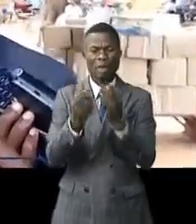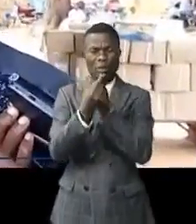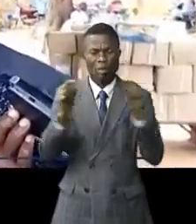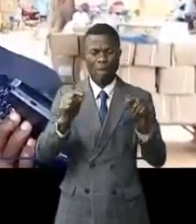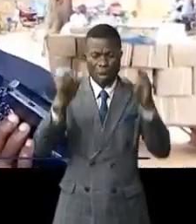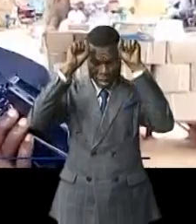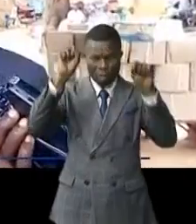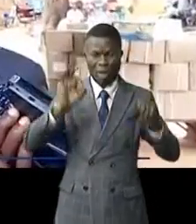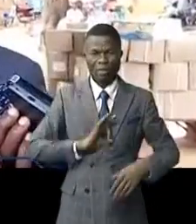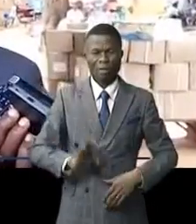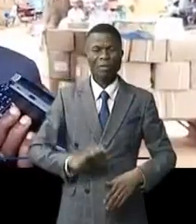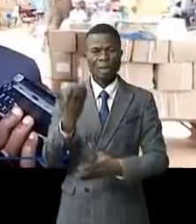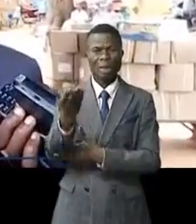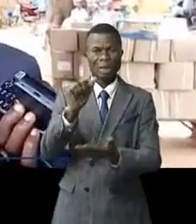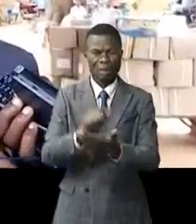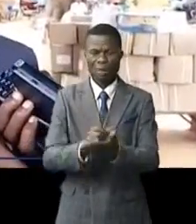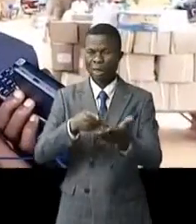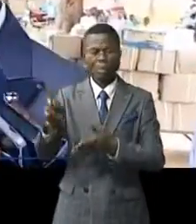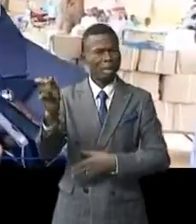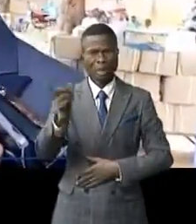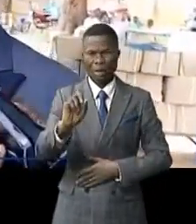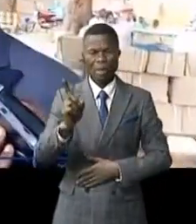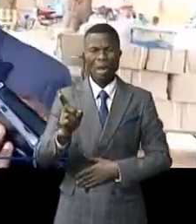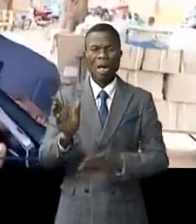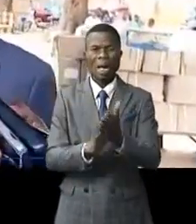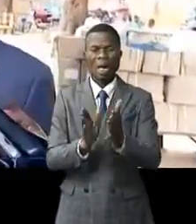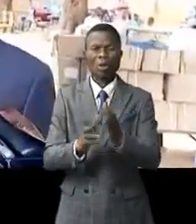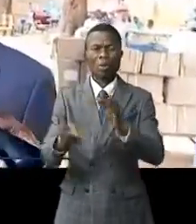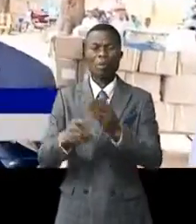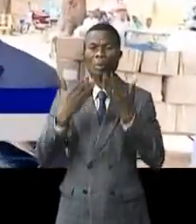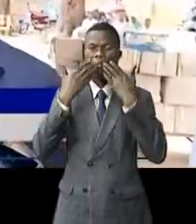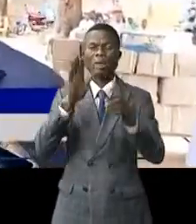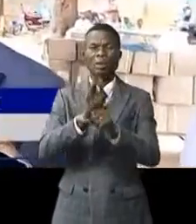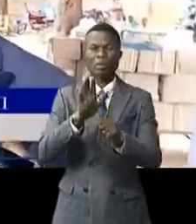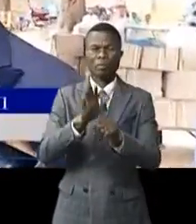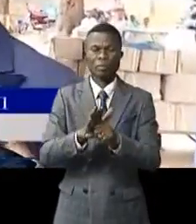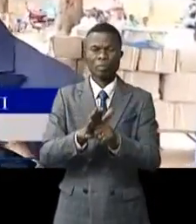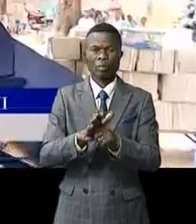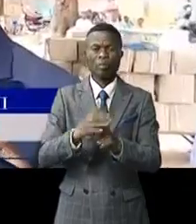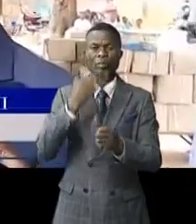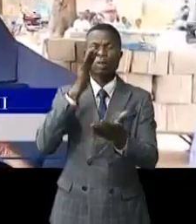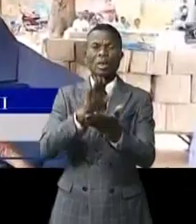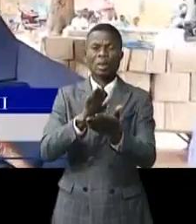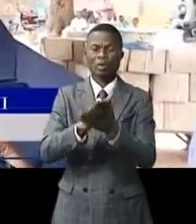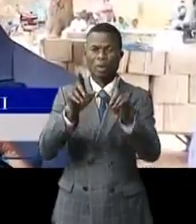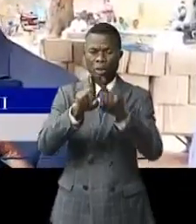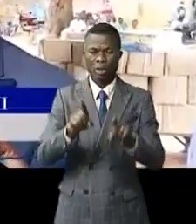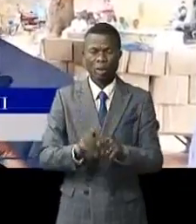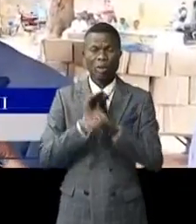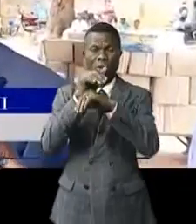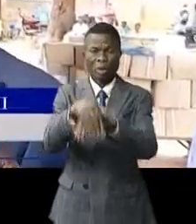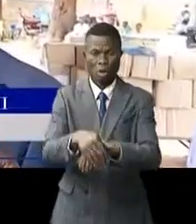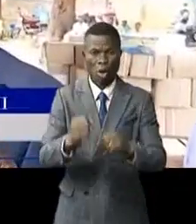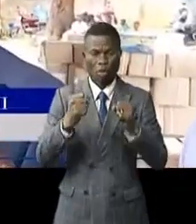par le chef de l'État Félix Anton Tiseke de Tite-Lukombo. Nous remercions tout en félicitant l'engagement